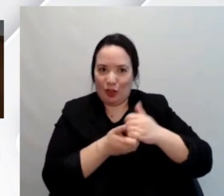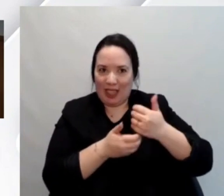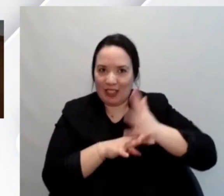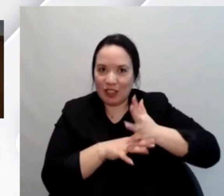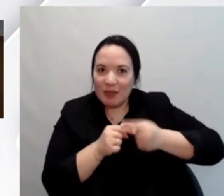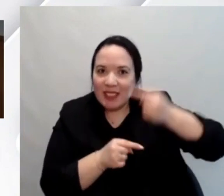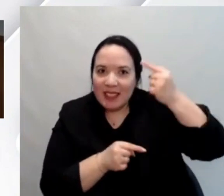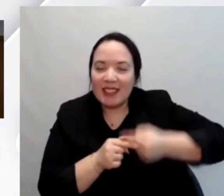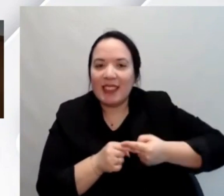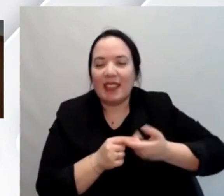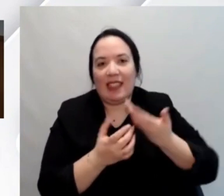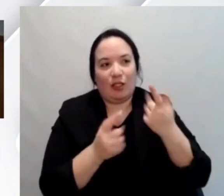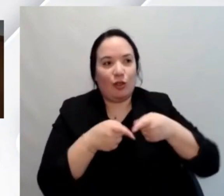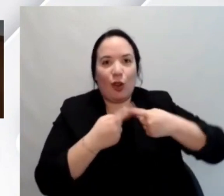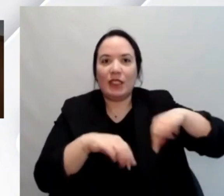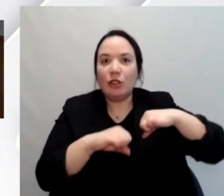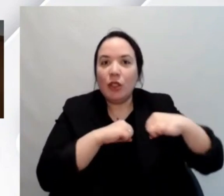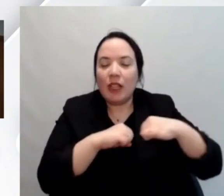il direttivo abbiamo